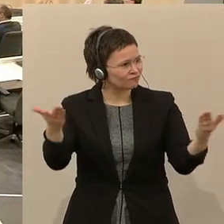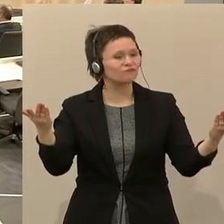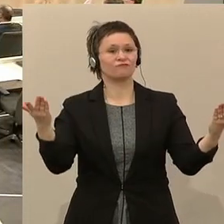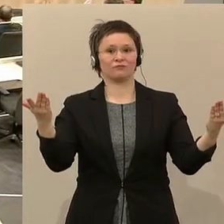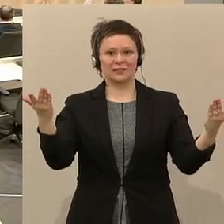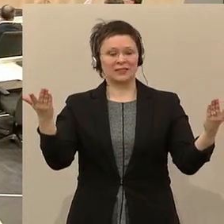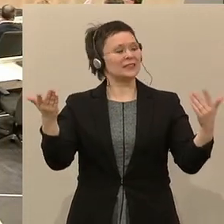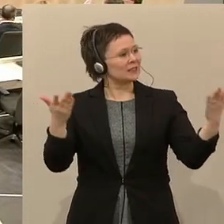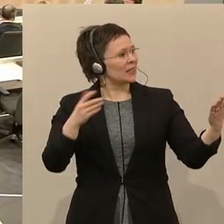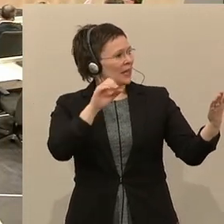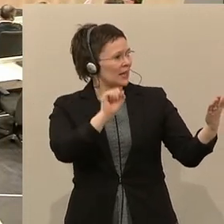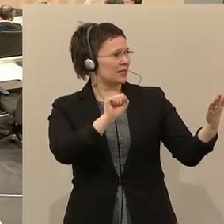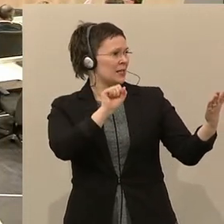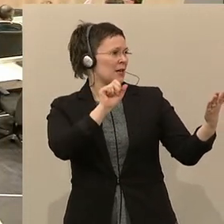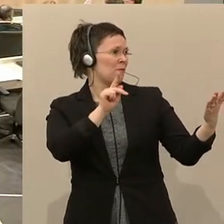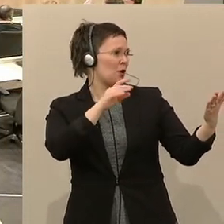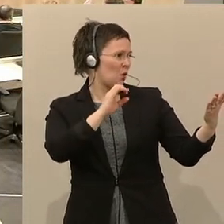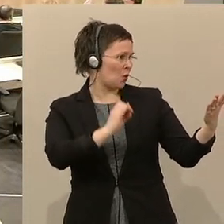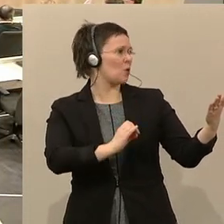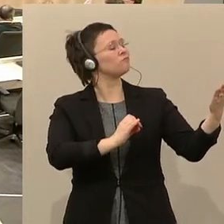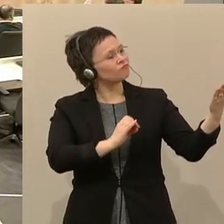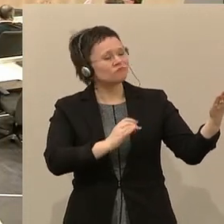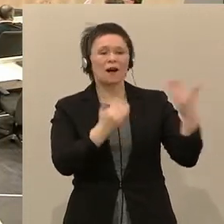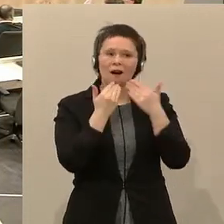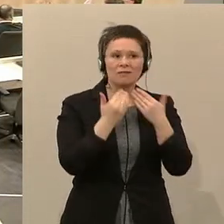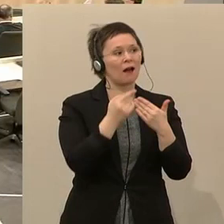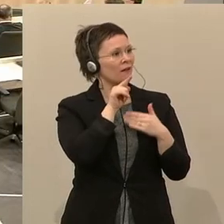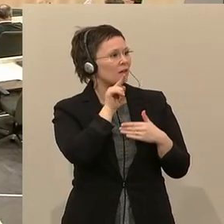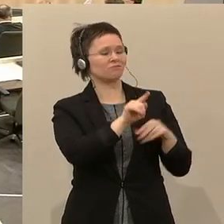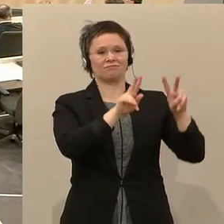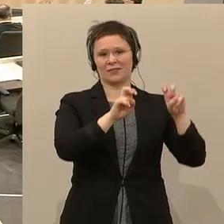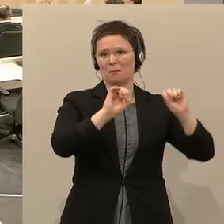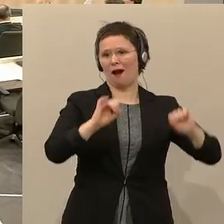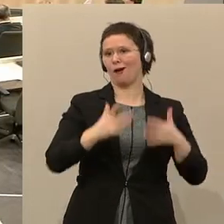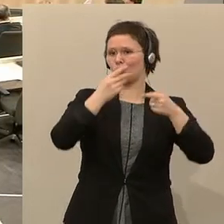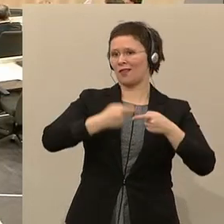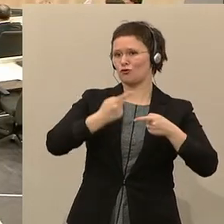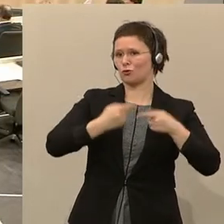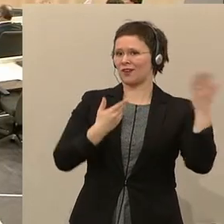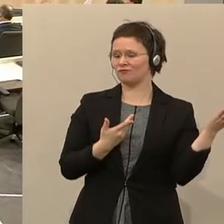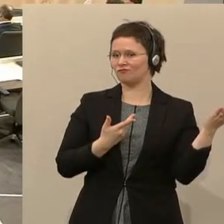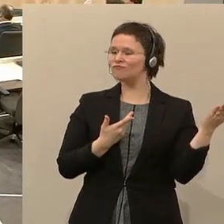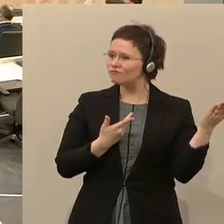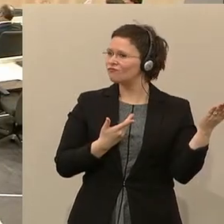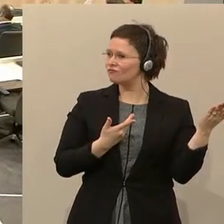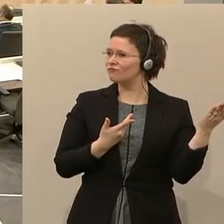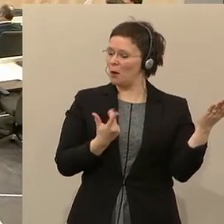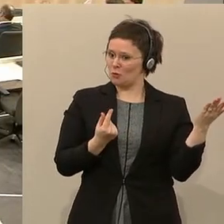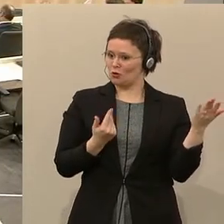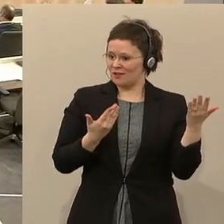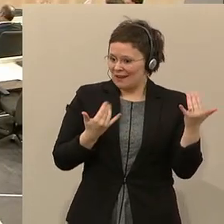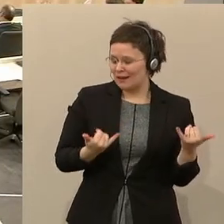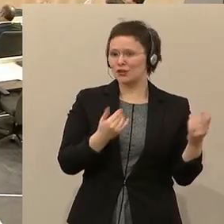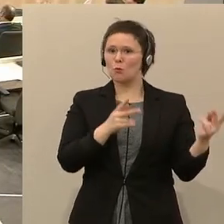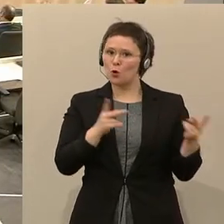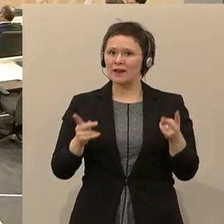bin Ihnen wirklich dankbar für diese Aktuelle Stunde. Es gibt uns die Gelegenheit, eigentlich einmal den Status Quot zu